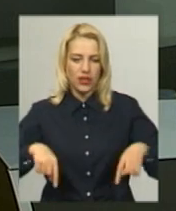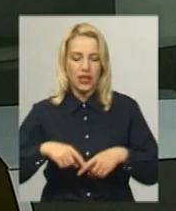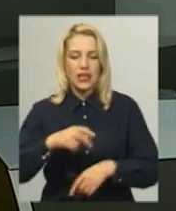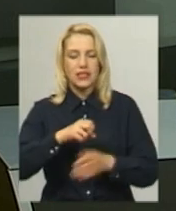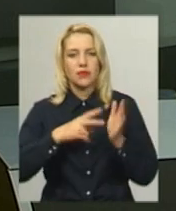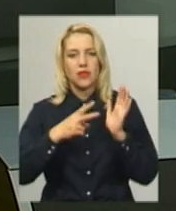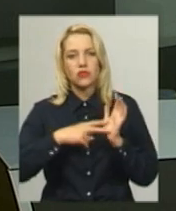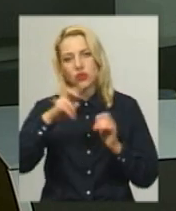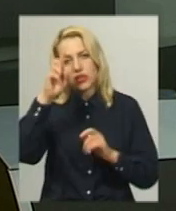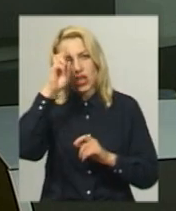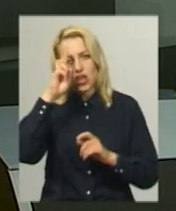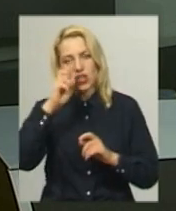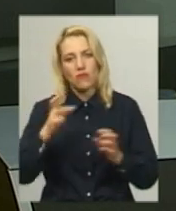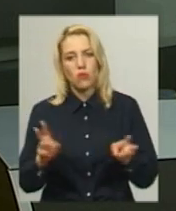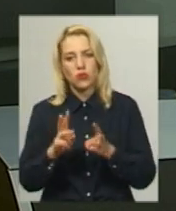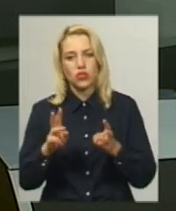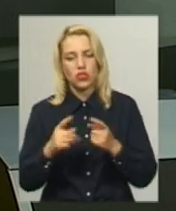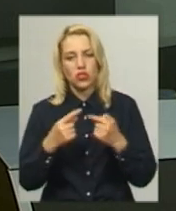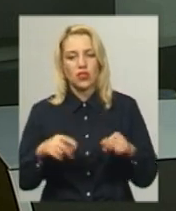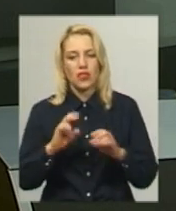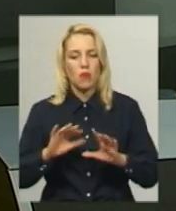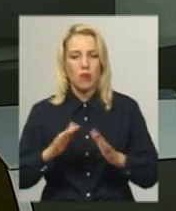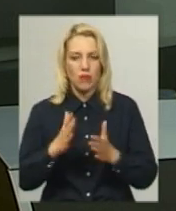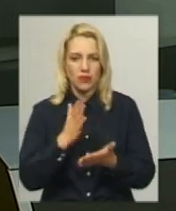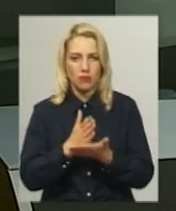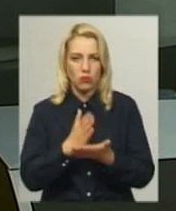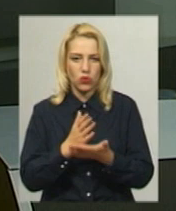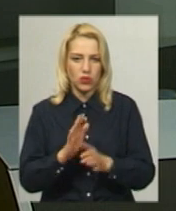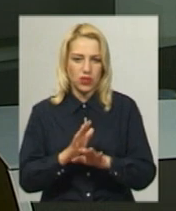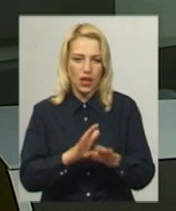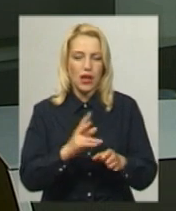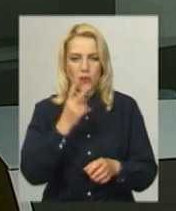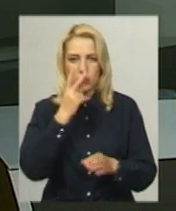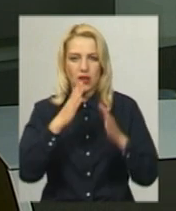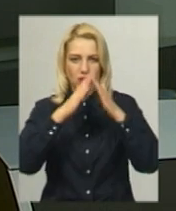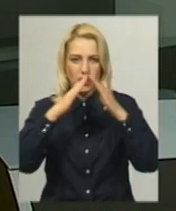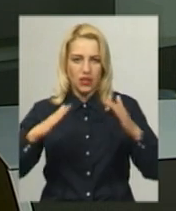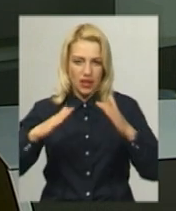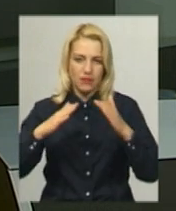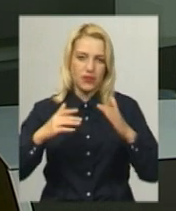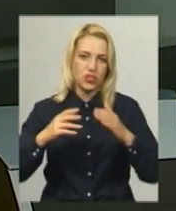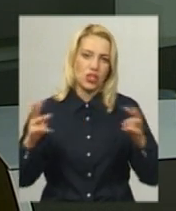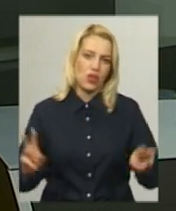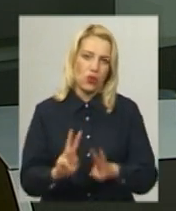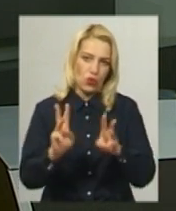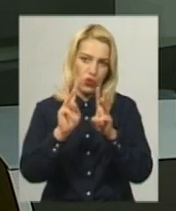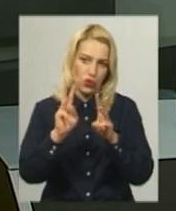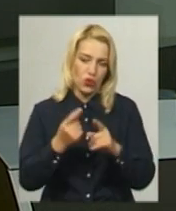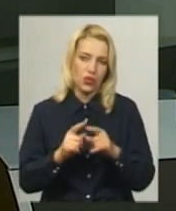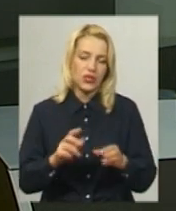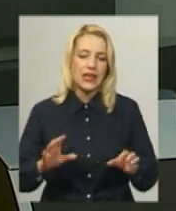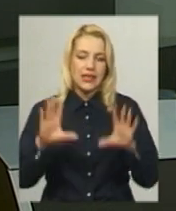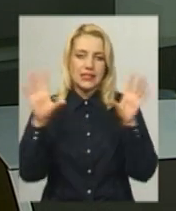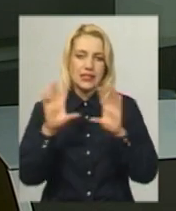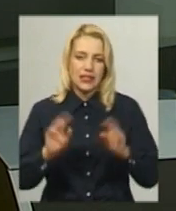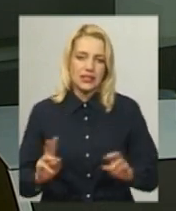пожежно-рятувальної частини на момент прибуття виявили, що горить покрівля гаража на площі 60 квадратних метрів. Пожежні полум'я загасили